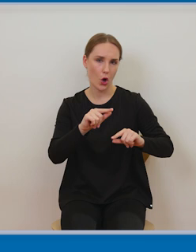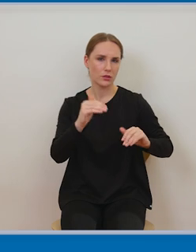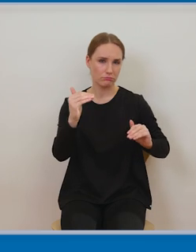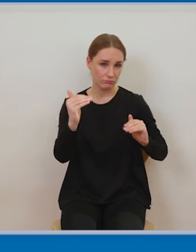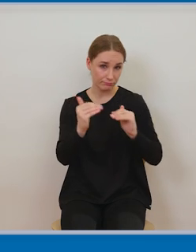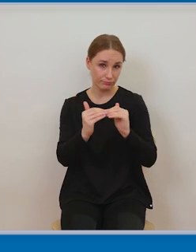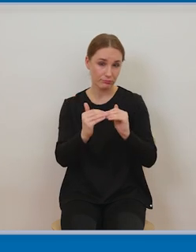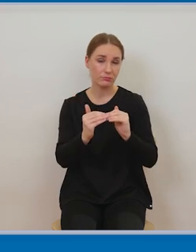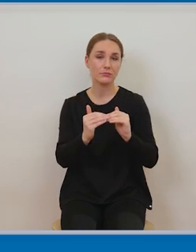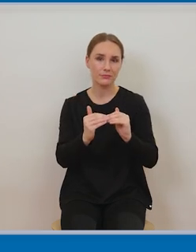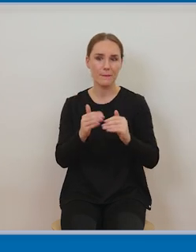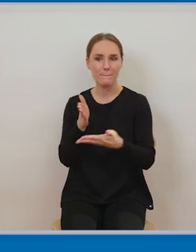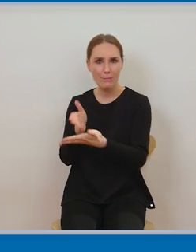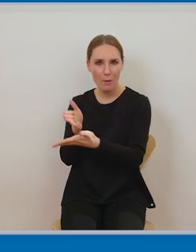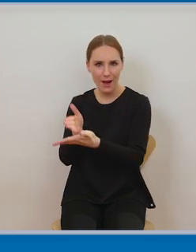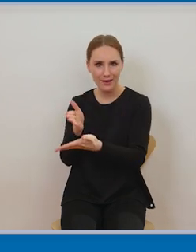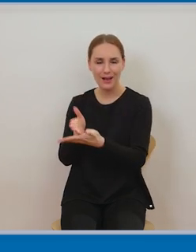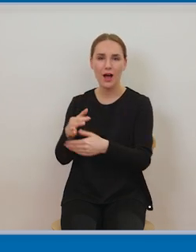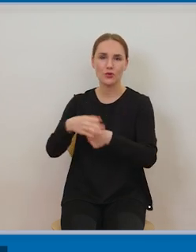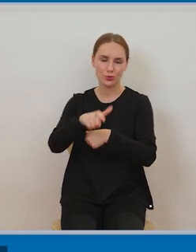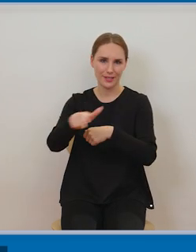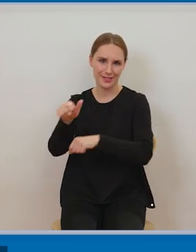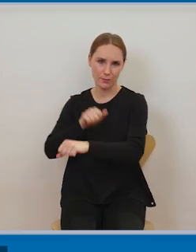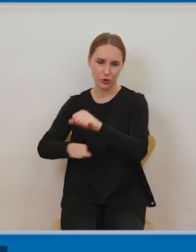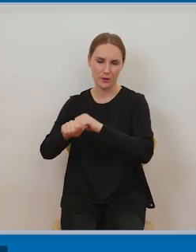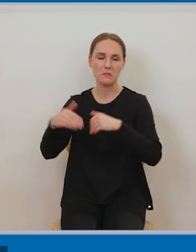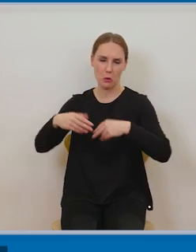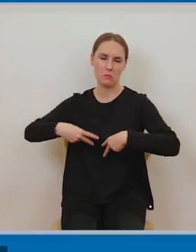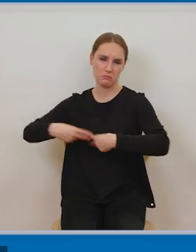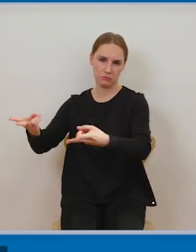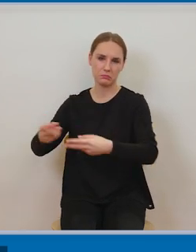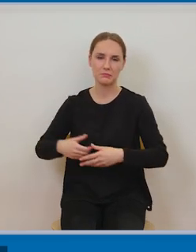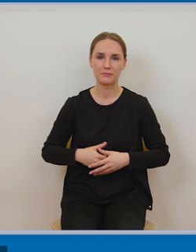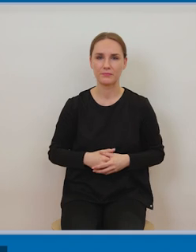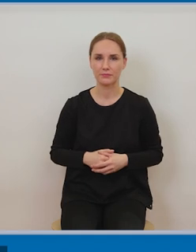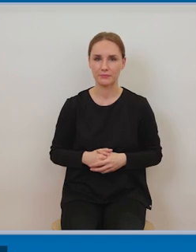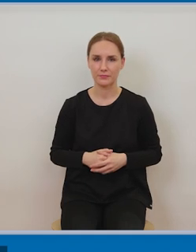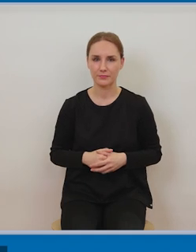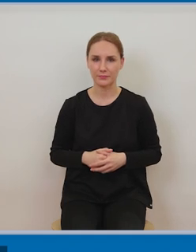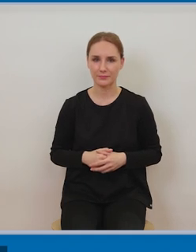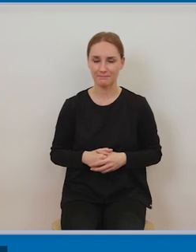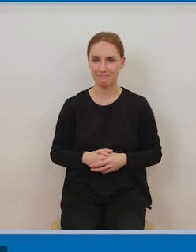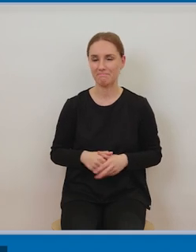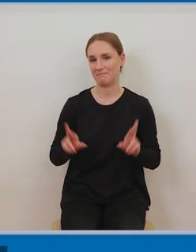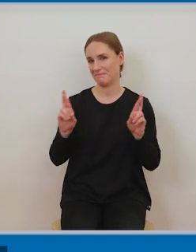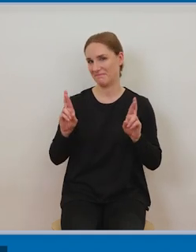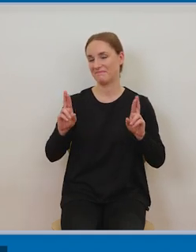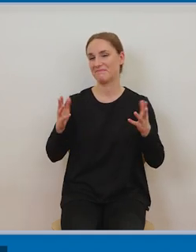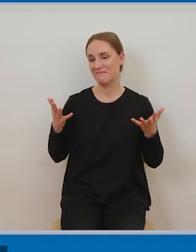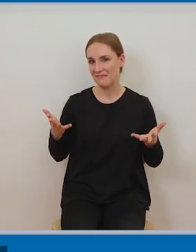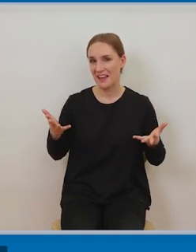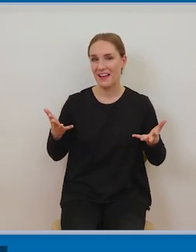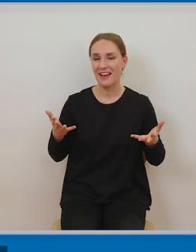też wiele tych informacji które przekazałyśmy będzie mieć taki charakter uniwersalny dzisiejsi